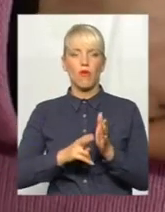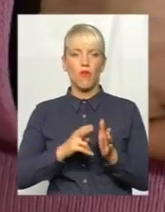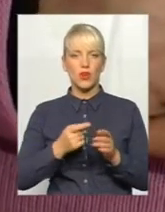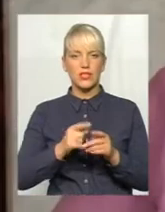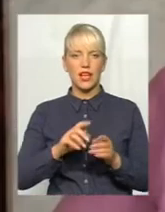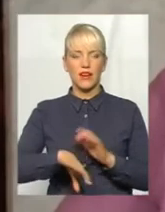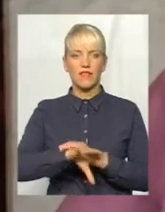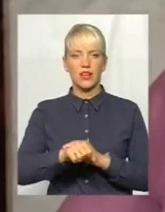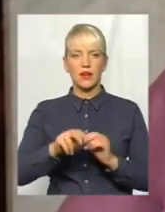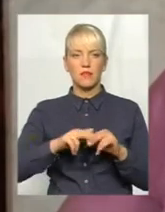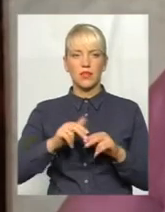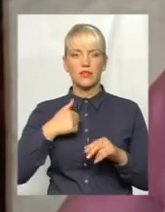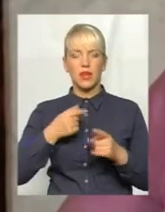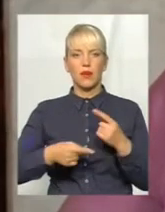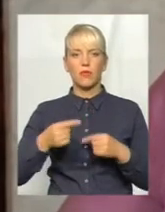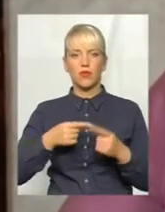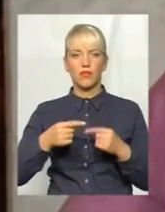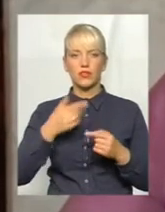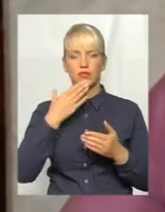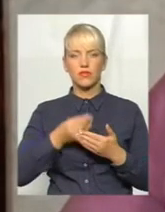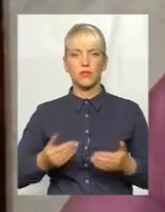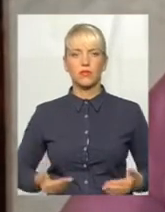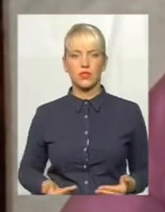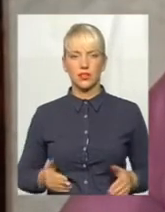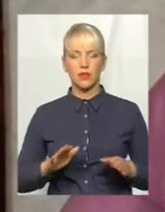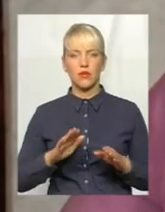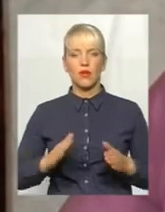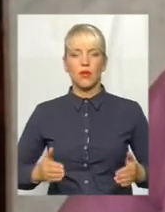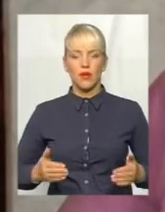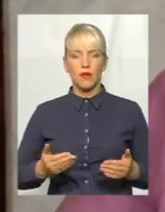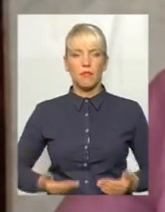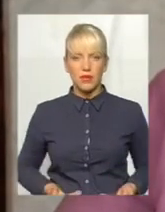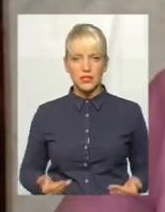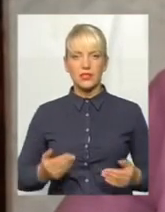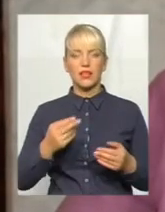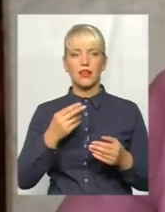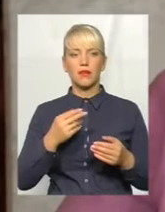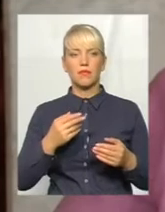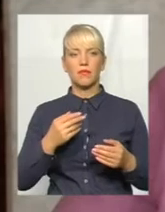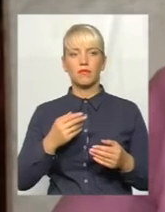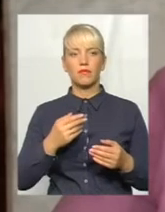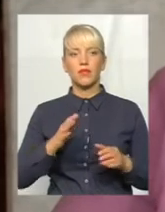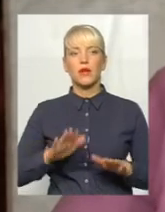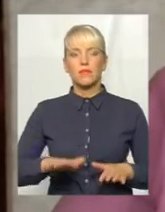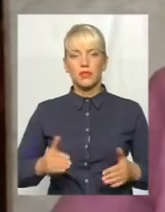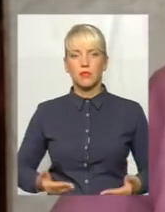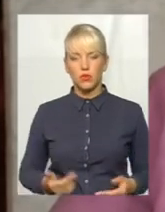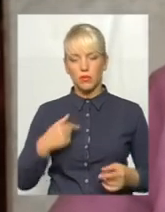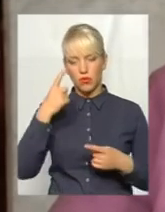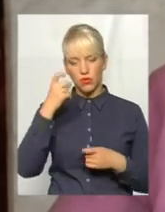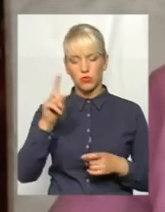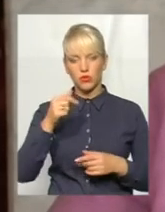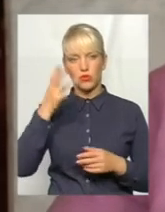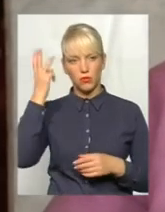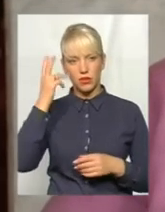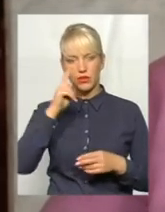свого місця проживання, в місто Городок, захожу в міліцію, в паспортний стіл і повідомляю про те, що в нас в Хмельницьку в чоловіка